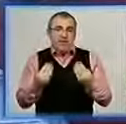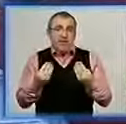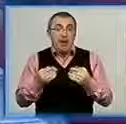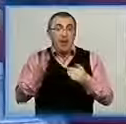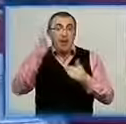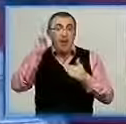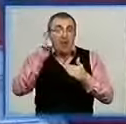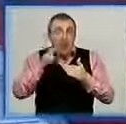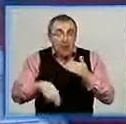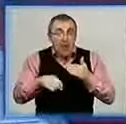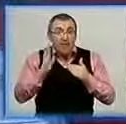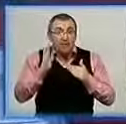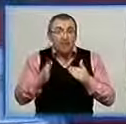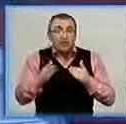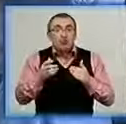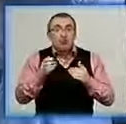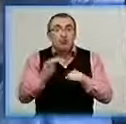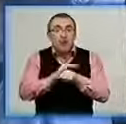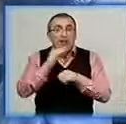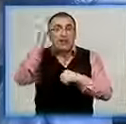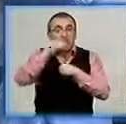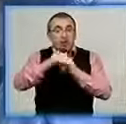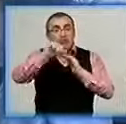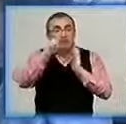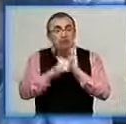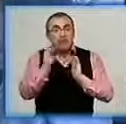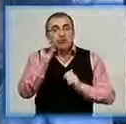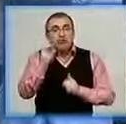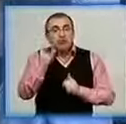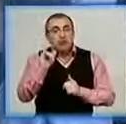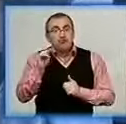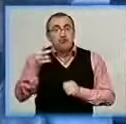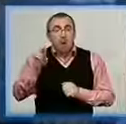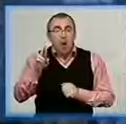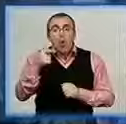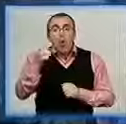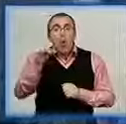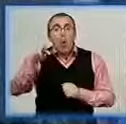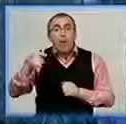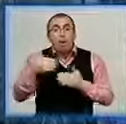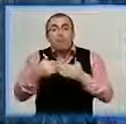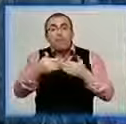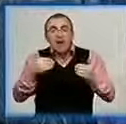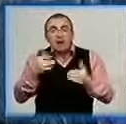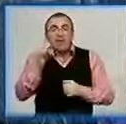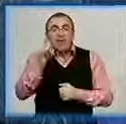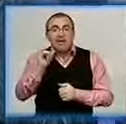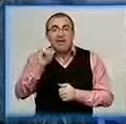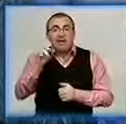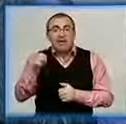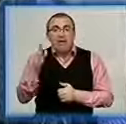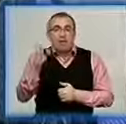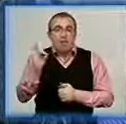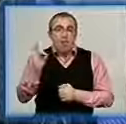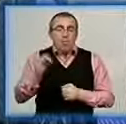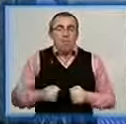проєкту «Колоремесл» стане щедрій вечір, який проведуть 16 січня у стилі гоголівській ночі перед Різдвом. Ольга Склірук, Олег Позняков,